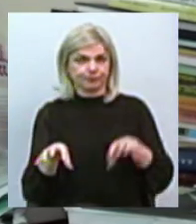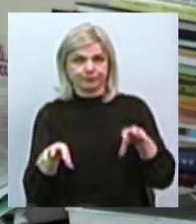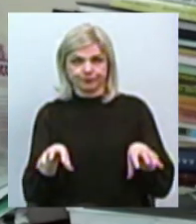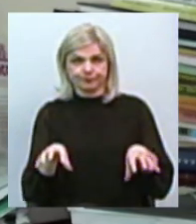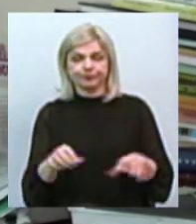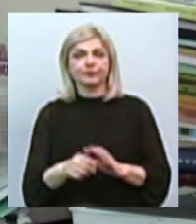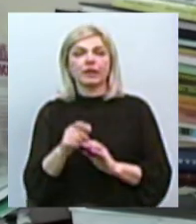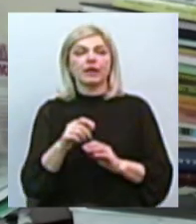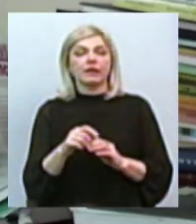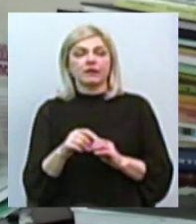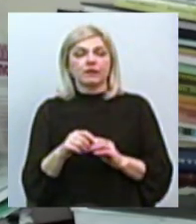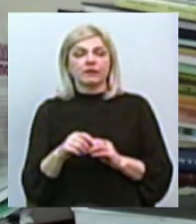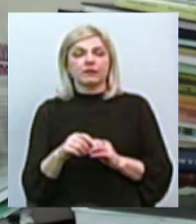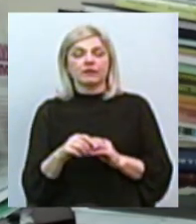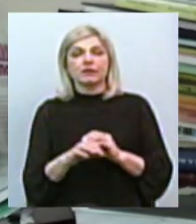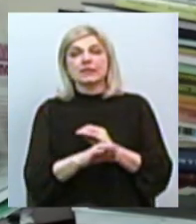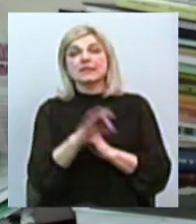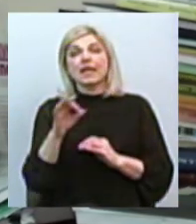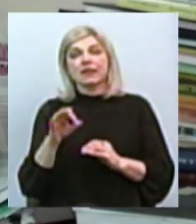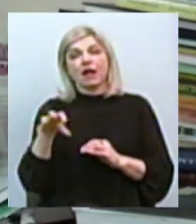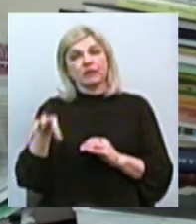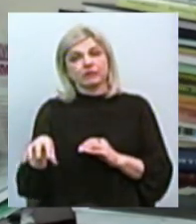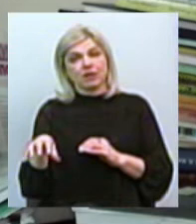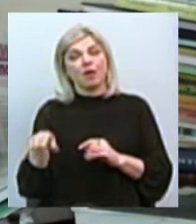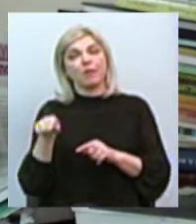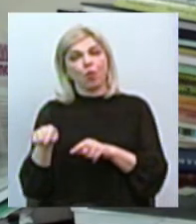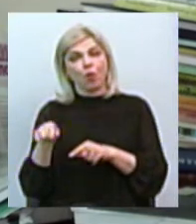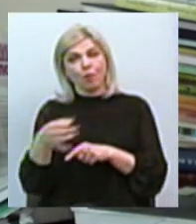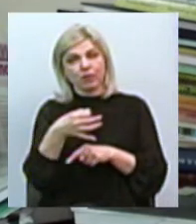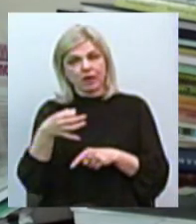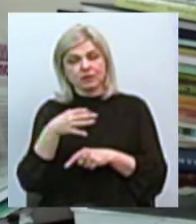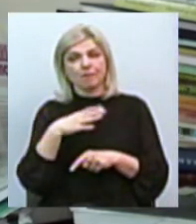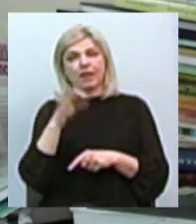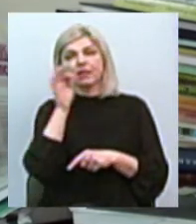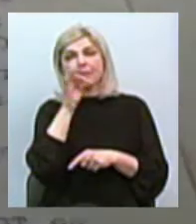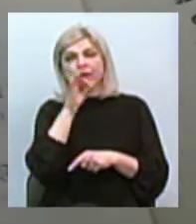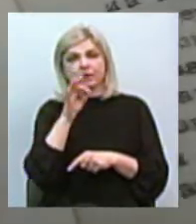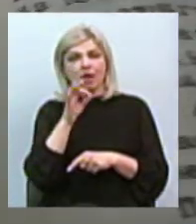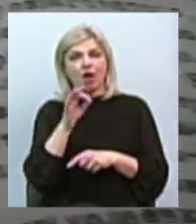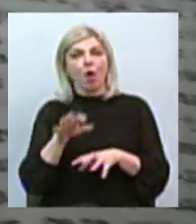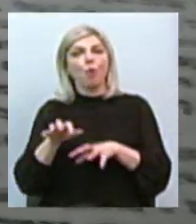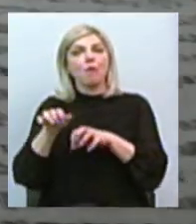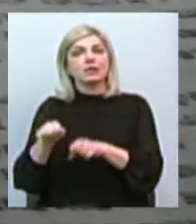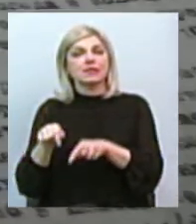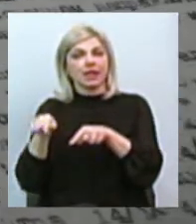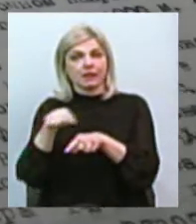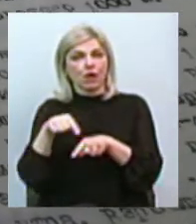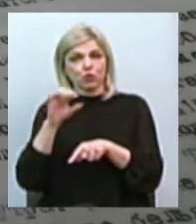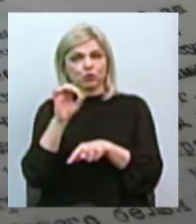Східна частина області була німецькою окупаційною зоною, це був